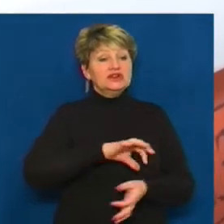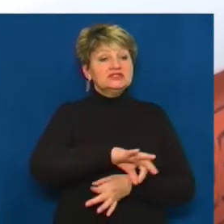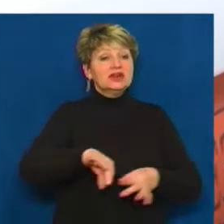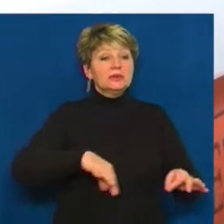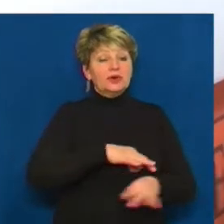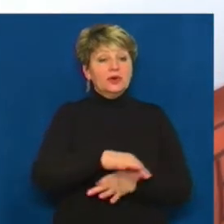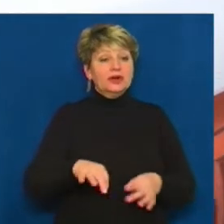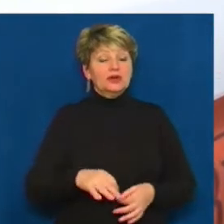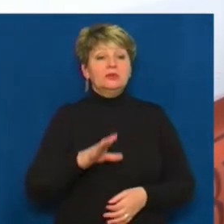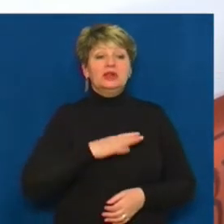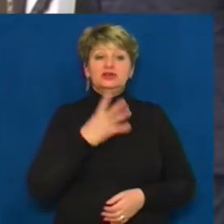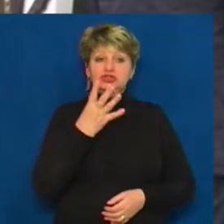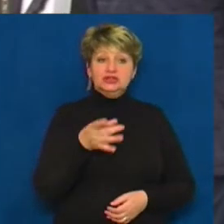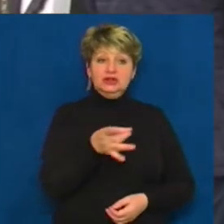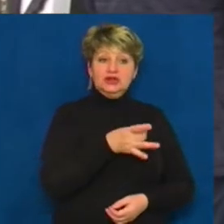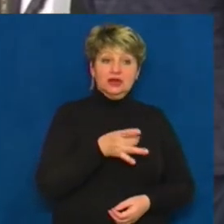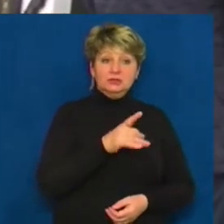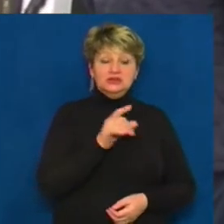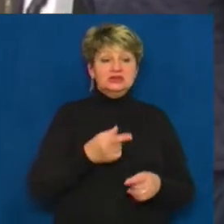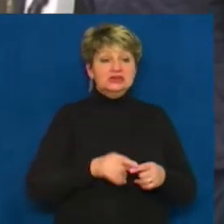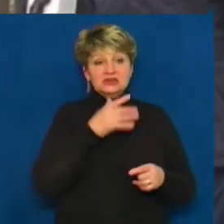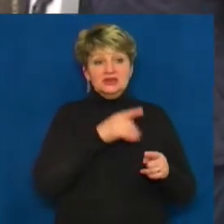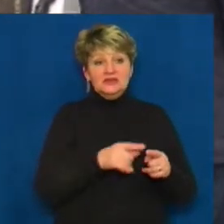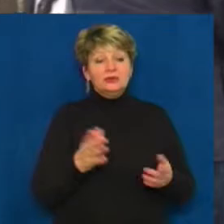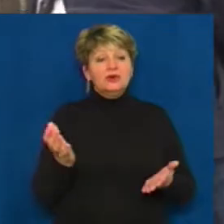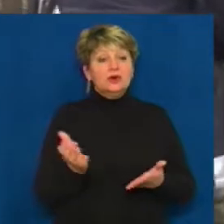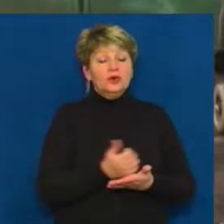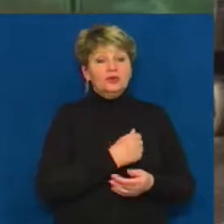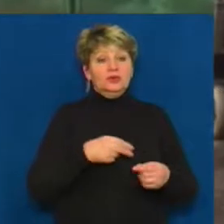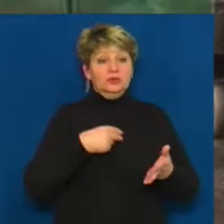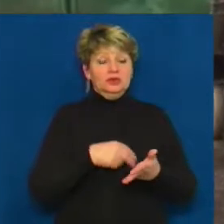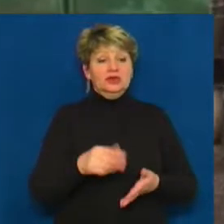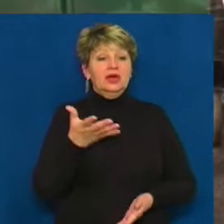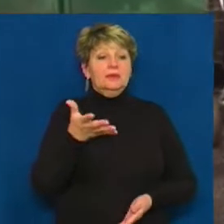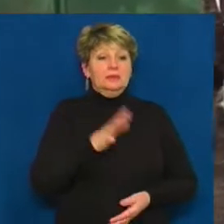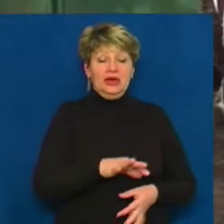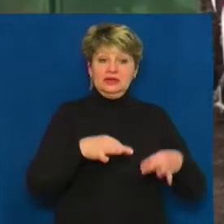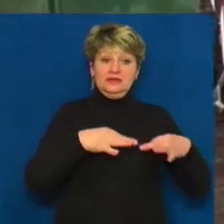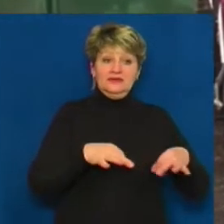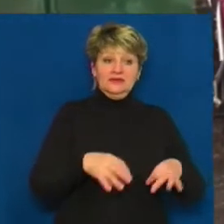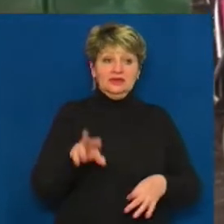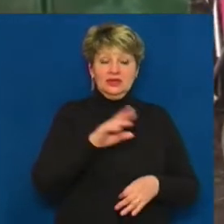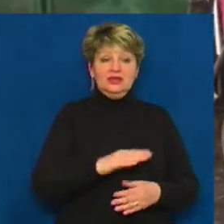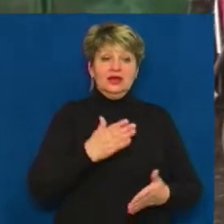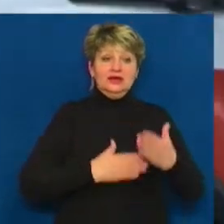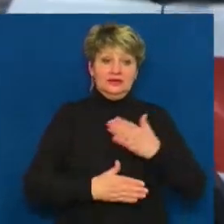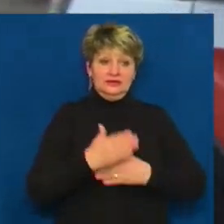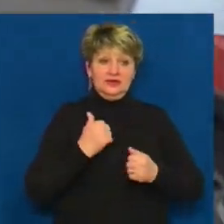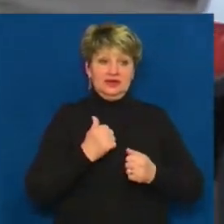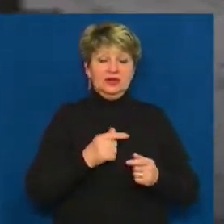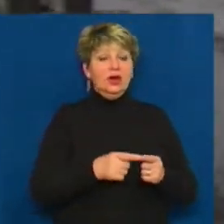перевезення» стали чотири райони. За цей час вдалося придбати п'ять транспортних засобів, пристосованих для перевезення людей з інвалідністю.